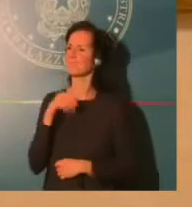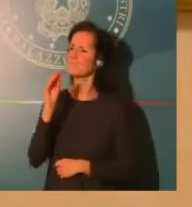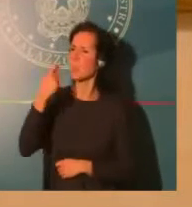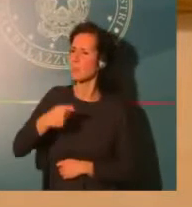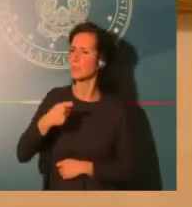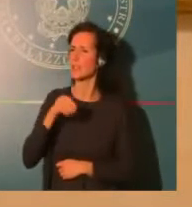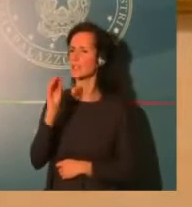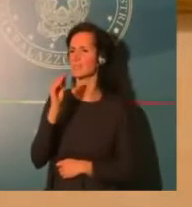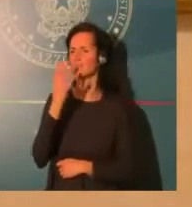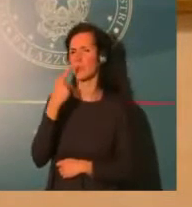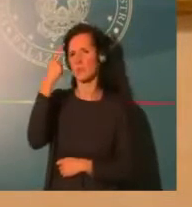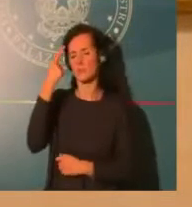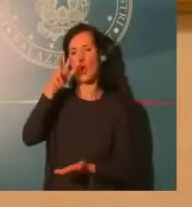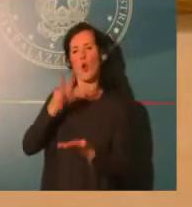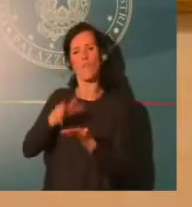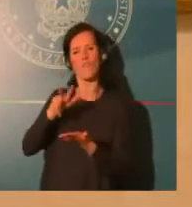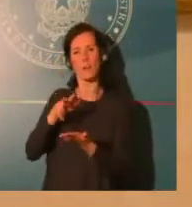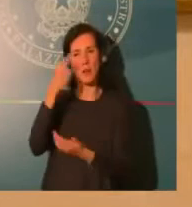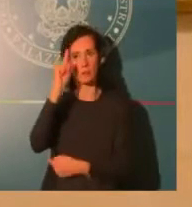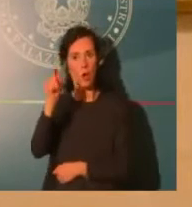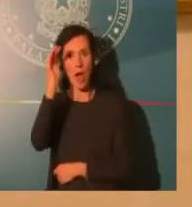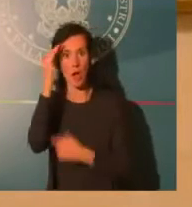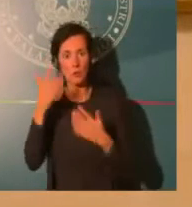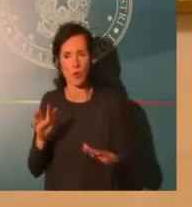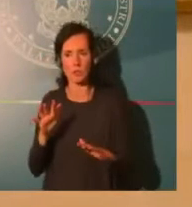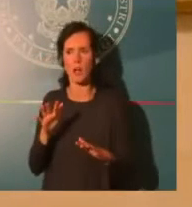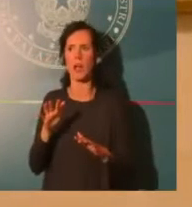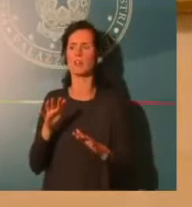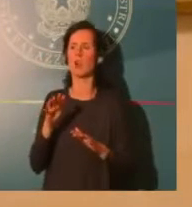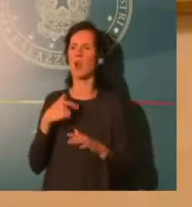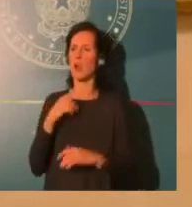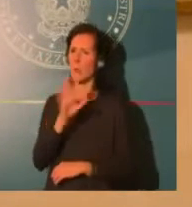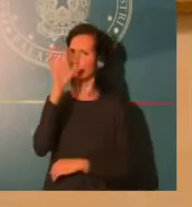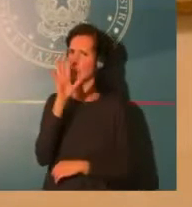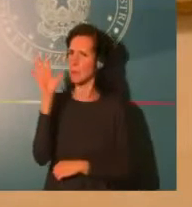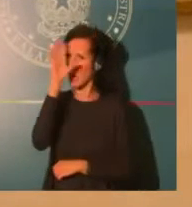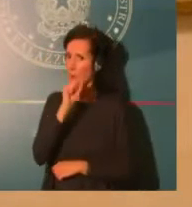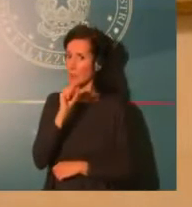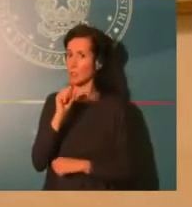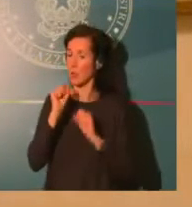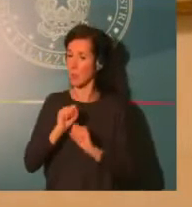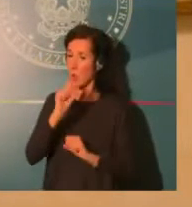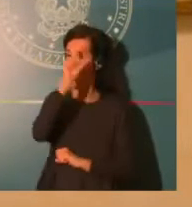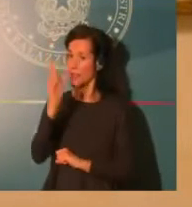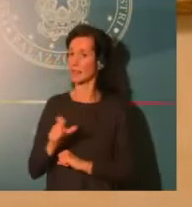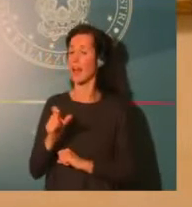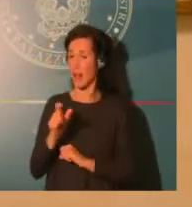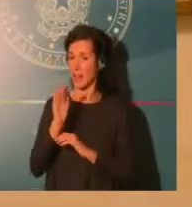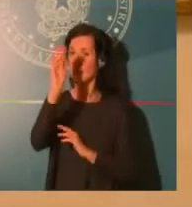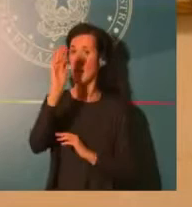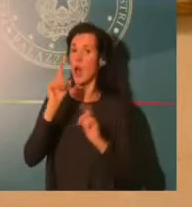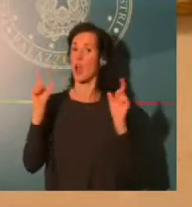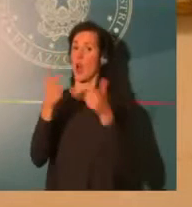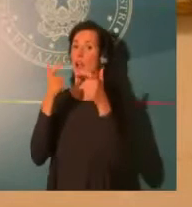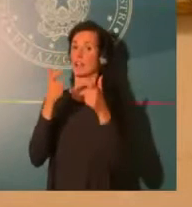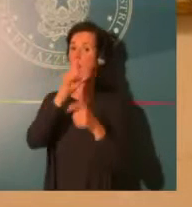generalizzato in Italia e come valuti invece le ipotesi di lockdown circoscritti, oggi si parla di Napoli e